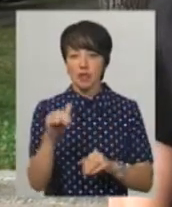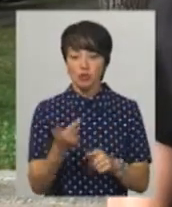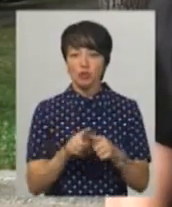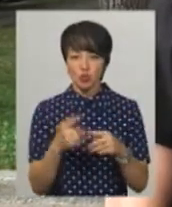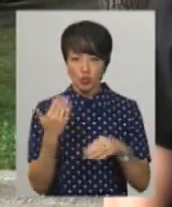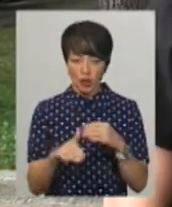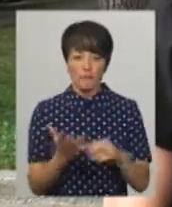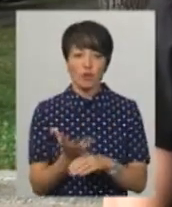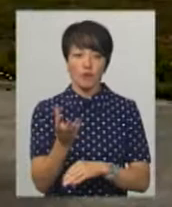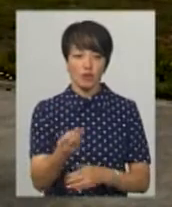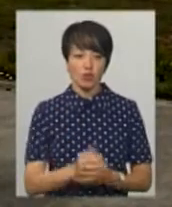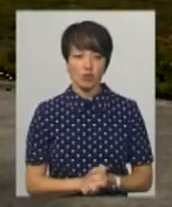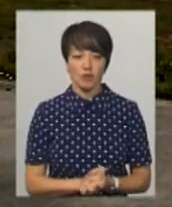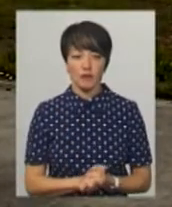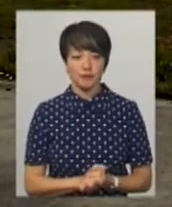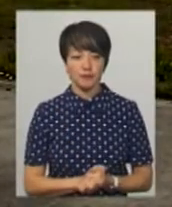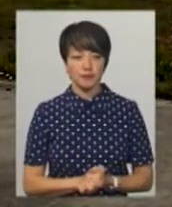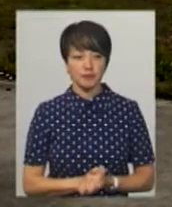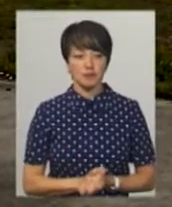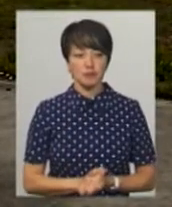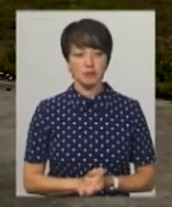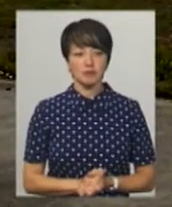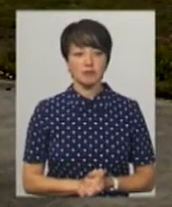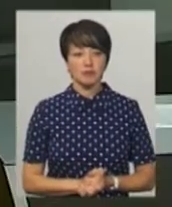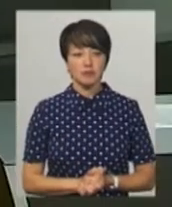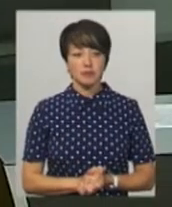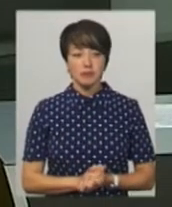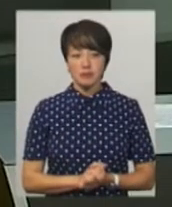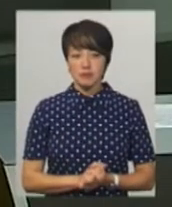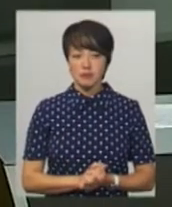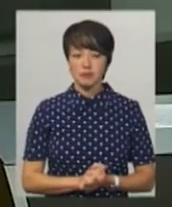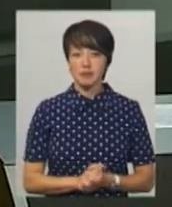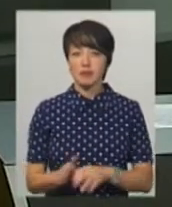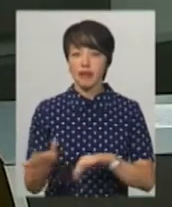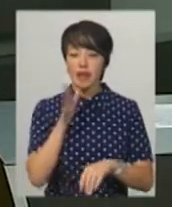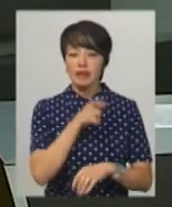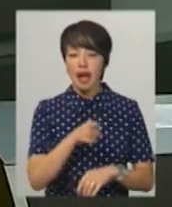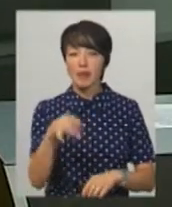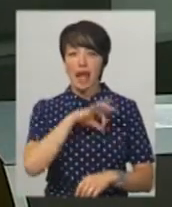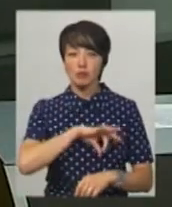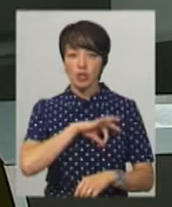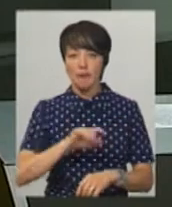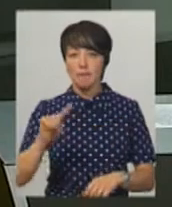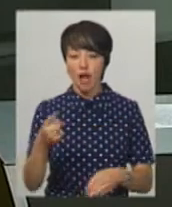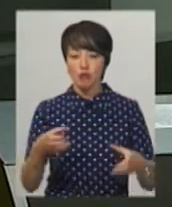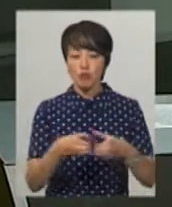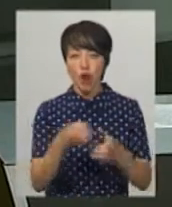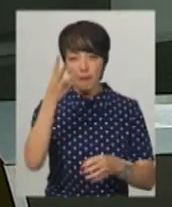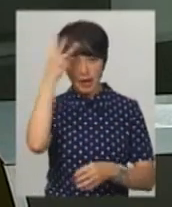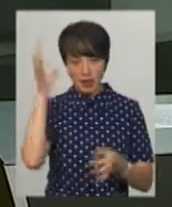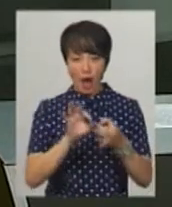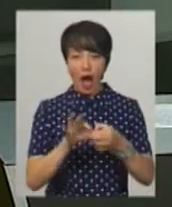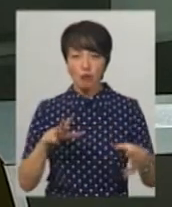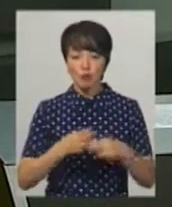профінансовані міською радою. Світлана Поробук, новини. Термін експлуатації першого блоку Хмельницької